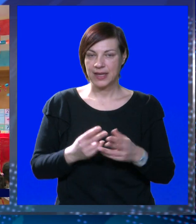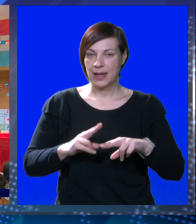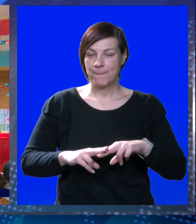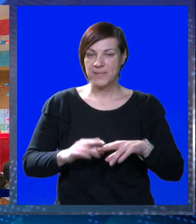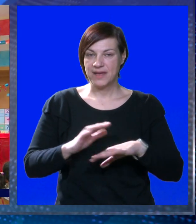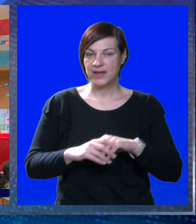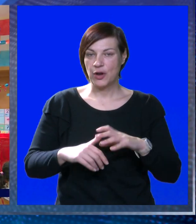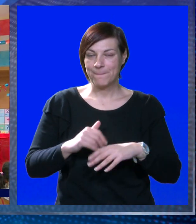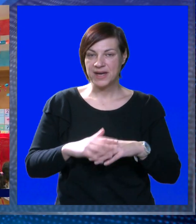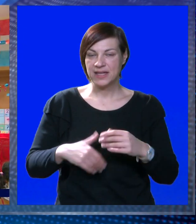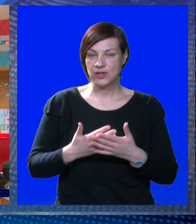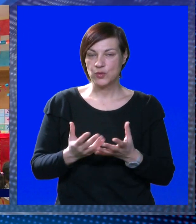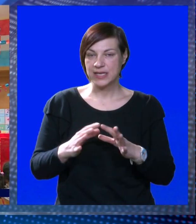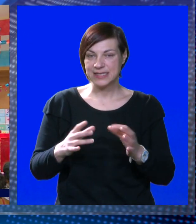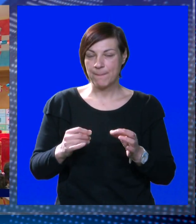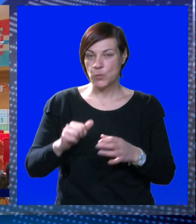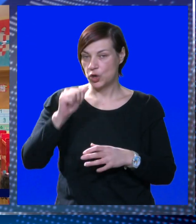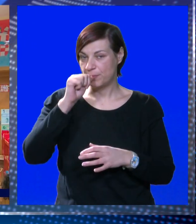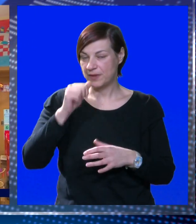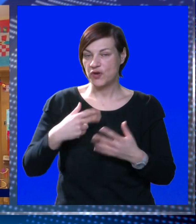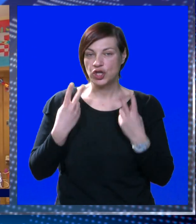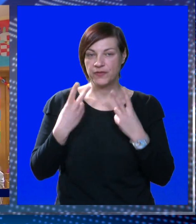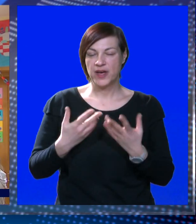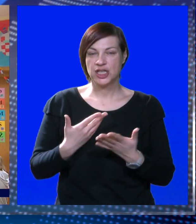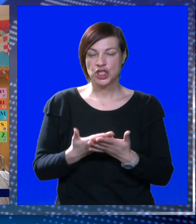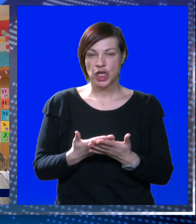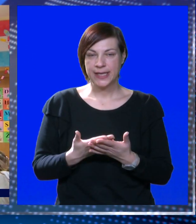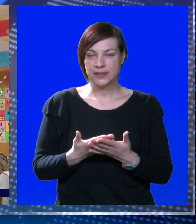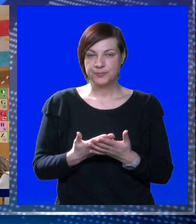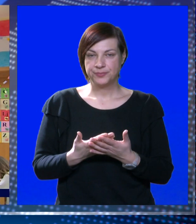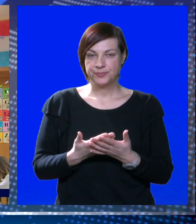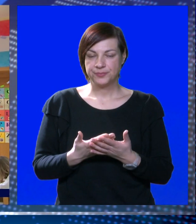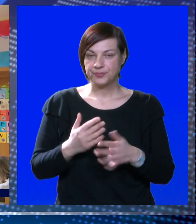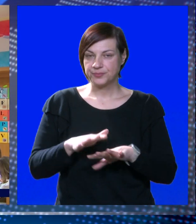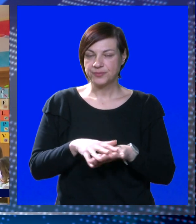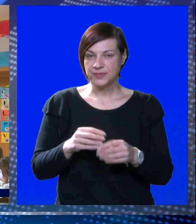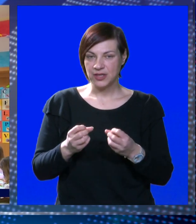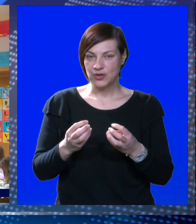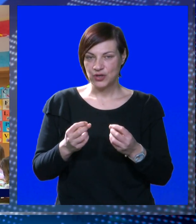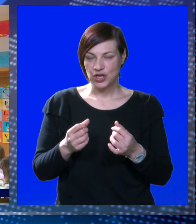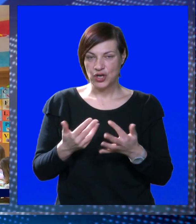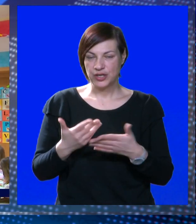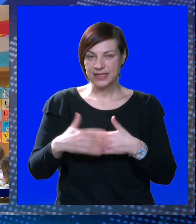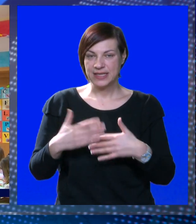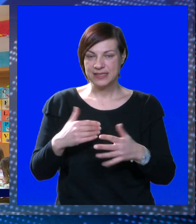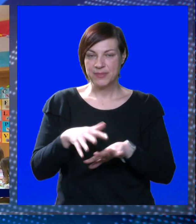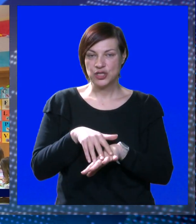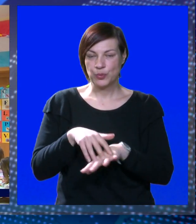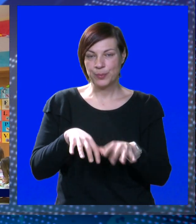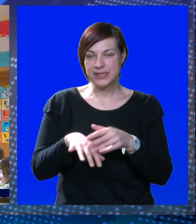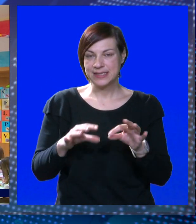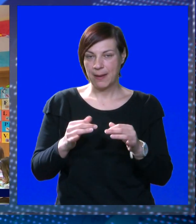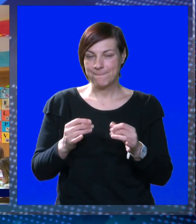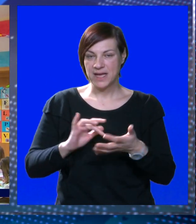Pravilno prati ruke u principu sa punom i vodom. Bitno je oko noktiju, ispod noktiju, između